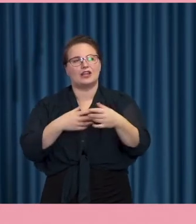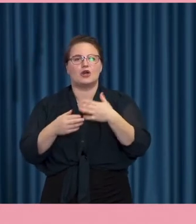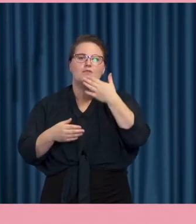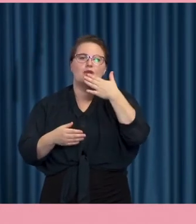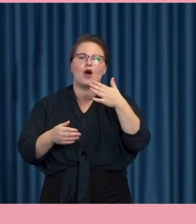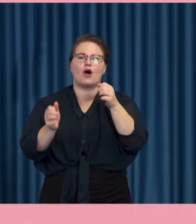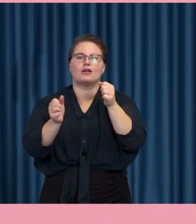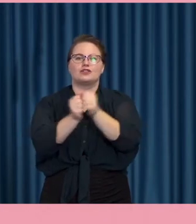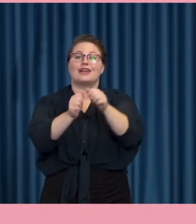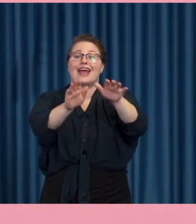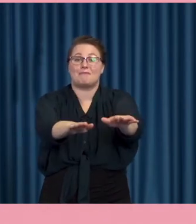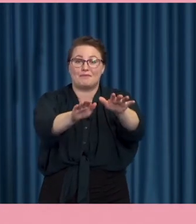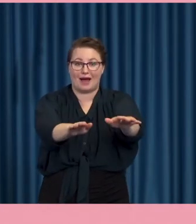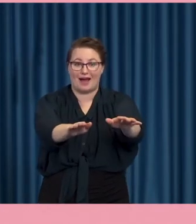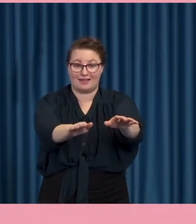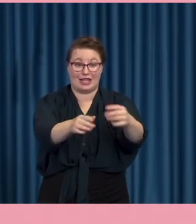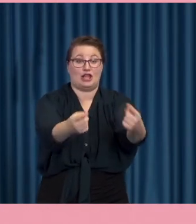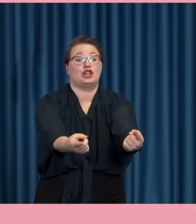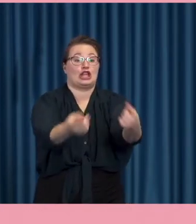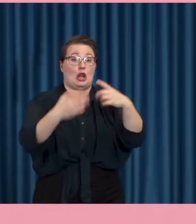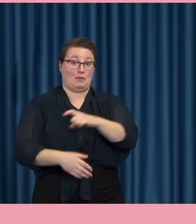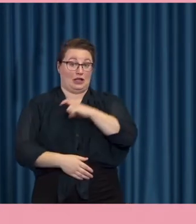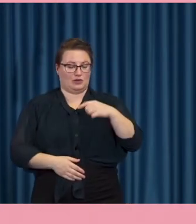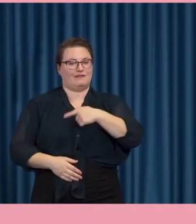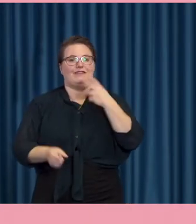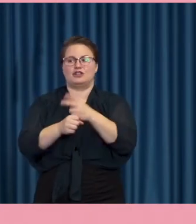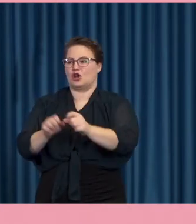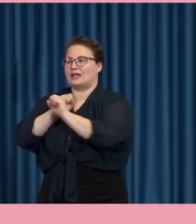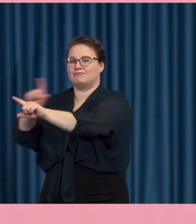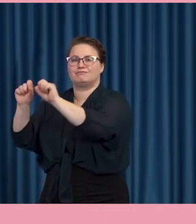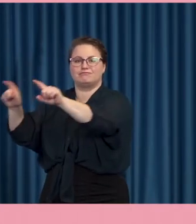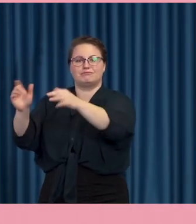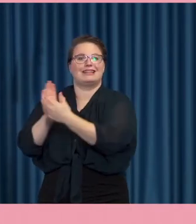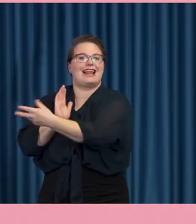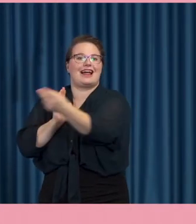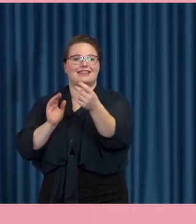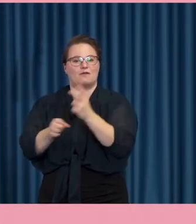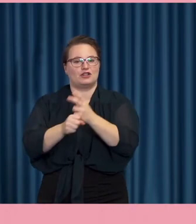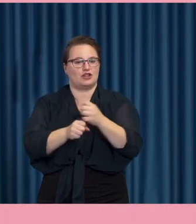plats berättar om det och sen så försöker vi sprida det och skala upp det ännu mer.